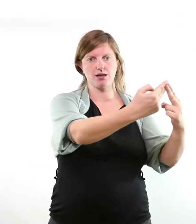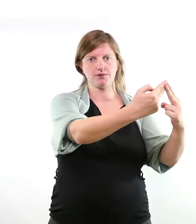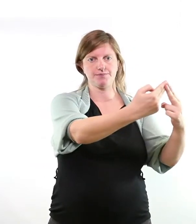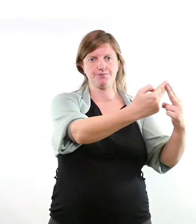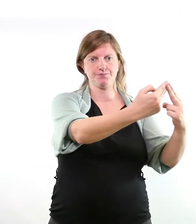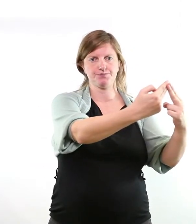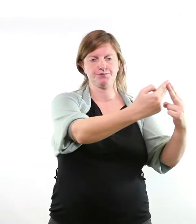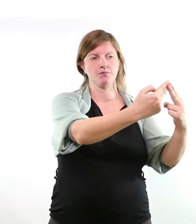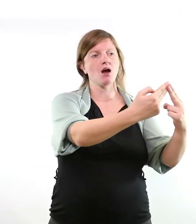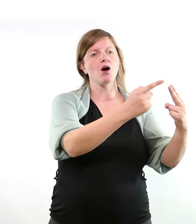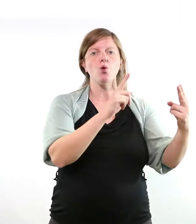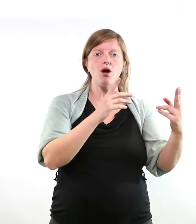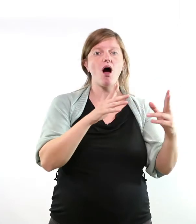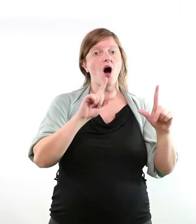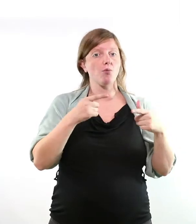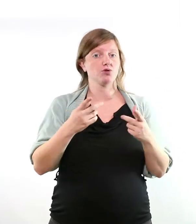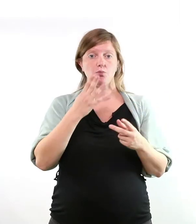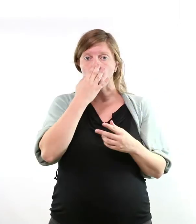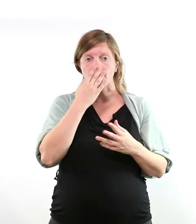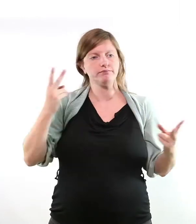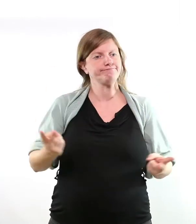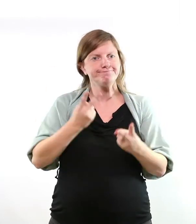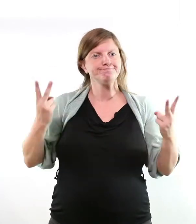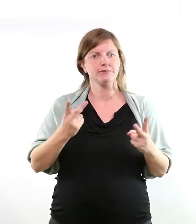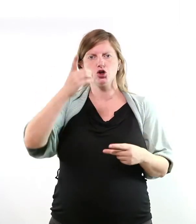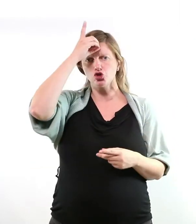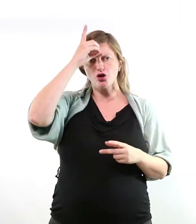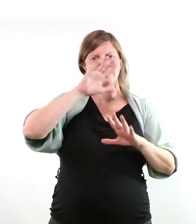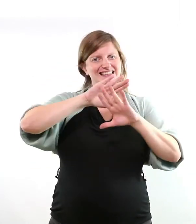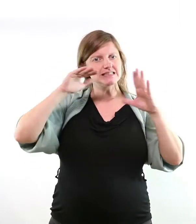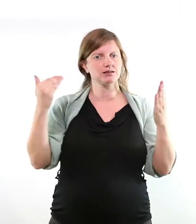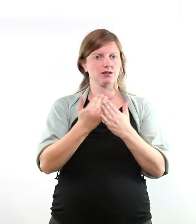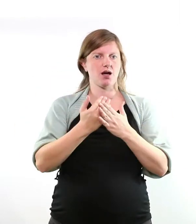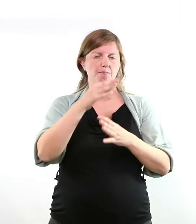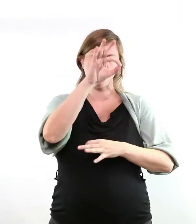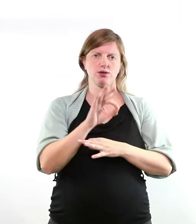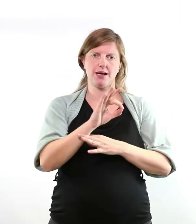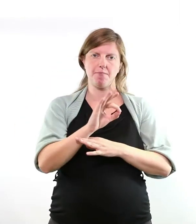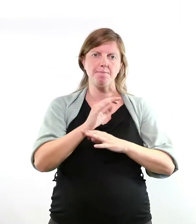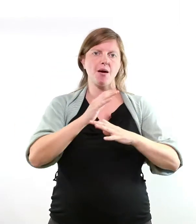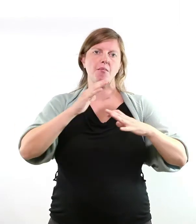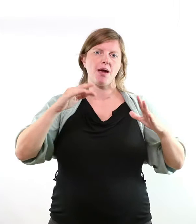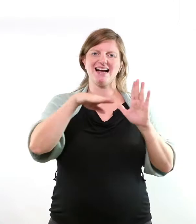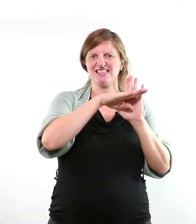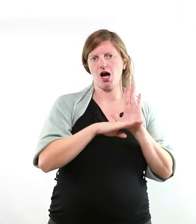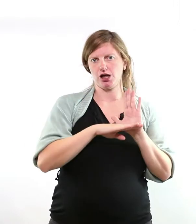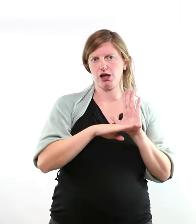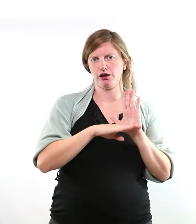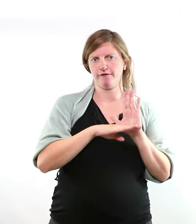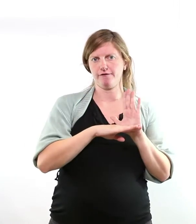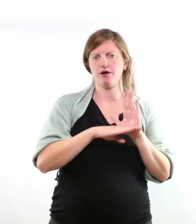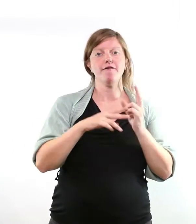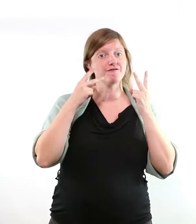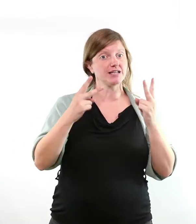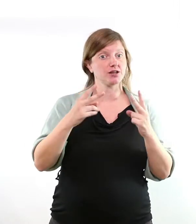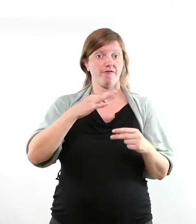sich diesem deutschlandweiten Standard anzuschließen, beziehungsweise alles dafür zu tun, dass sich deutschlandweit auch diese Quote